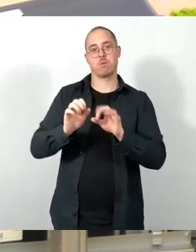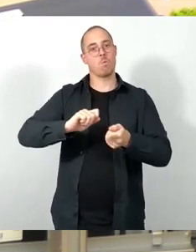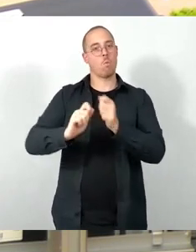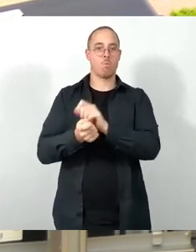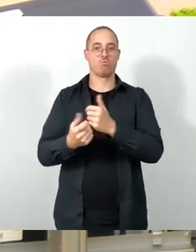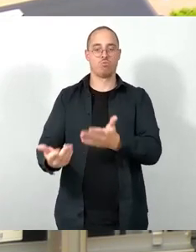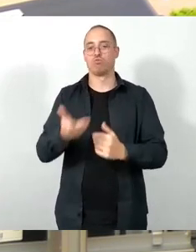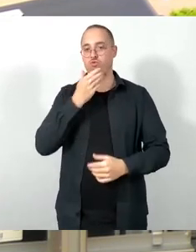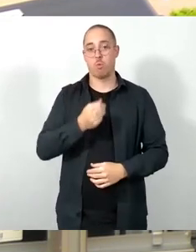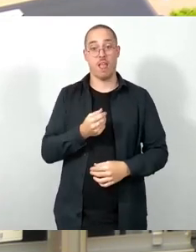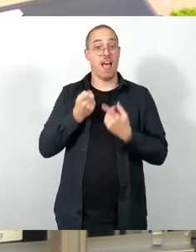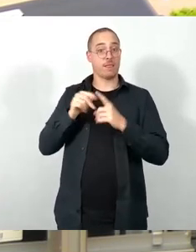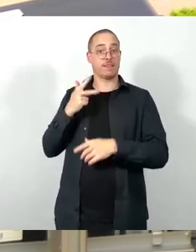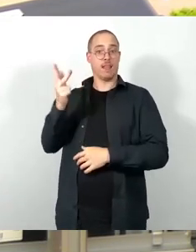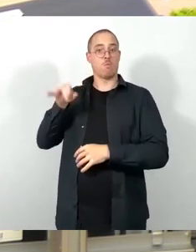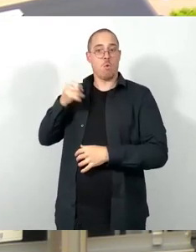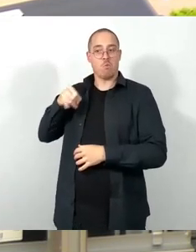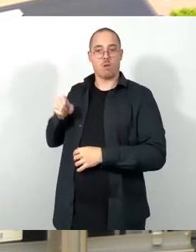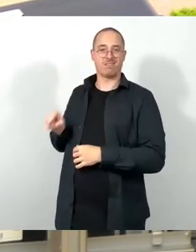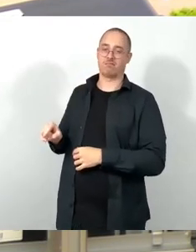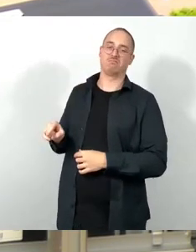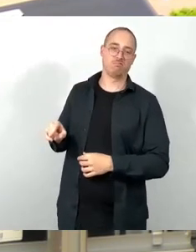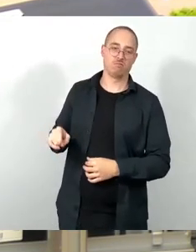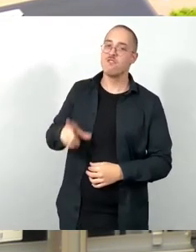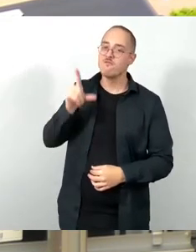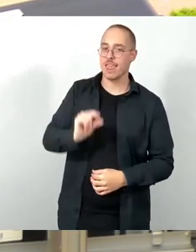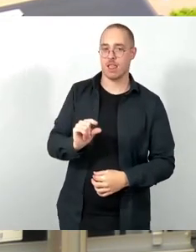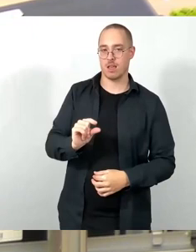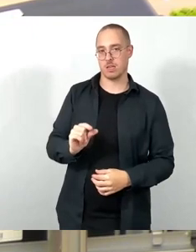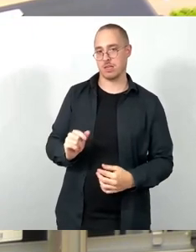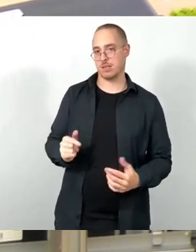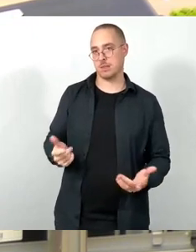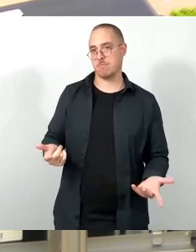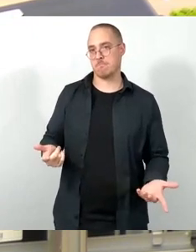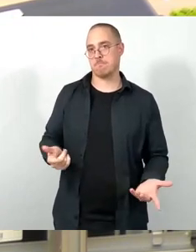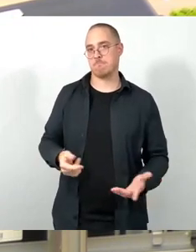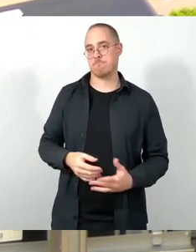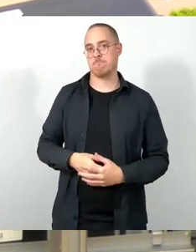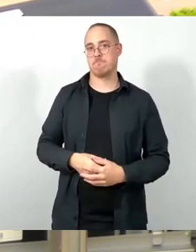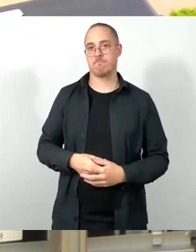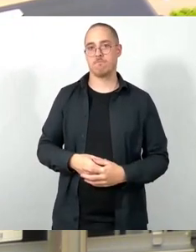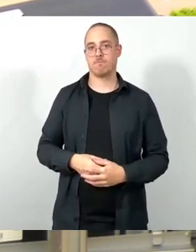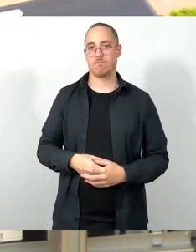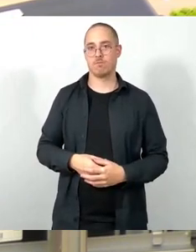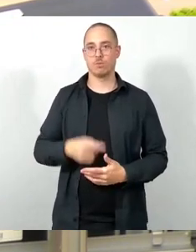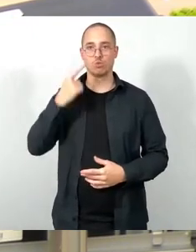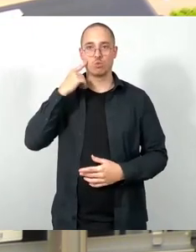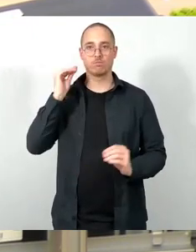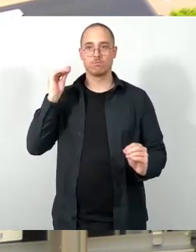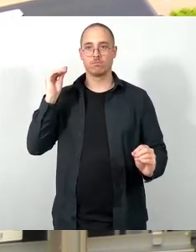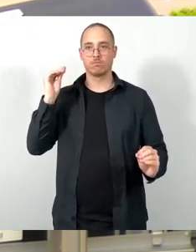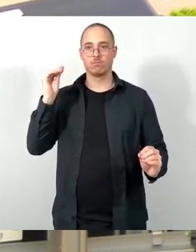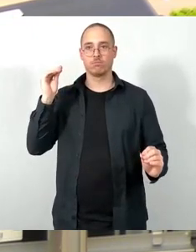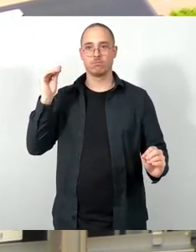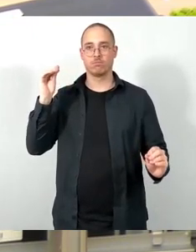Das heißt also, unser Ersetzungsantrag sagt, wir möchten das Projekt Volkshaus Kota fortführen. Und in einem zweiten Punkt, und das ist